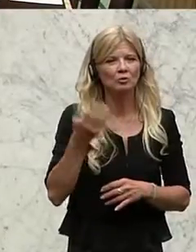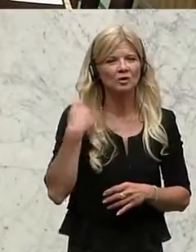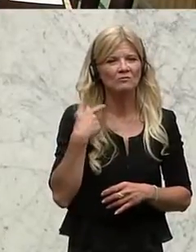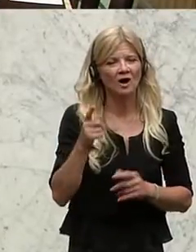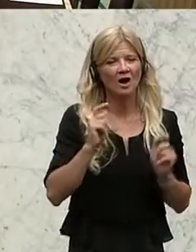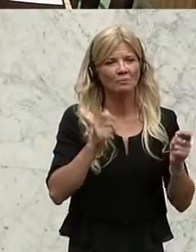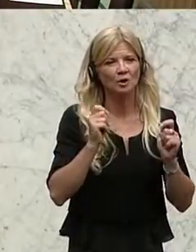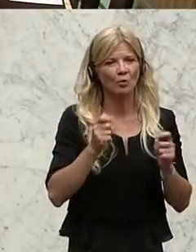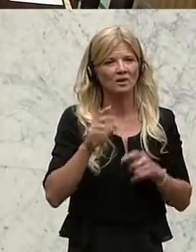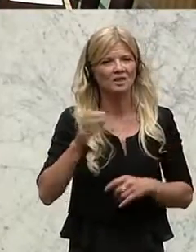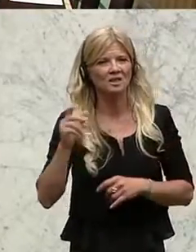kompletter Ausstieg aus der Atomkraft. Danke. Untertitelung